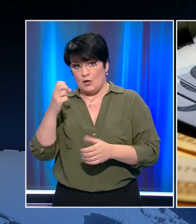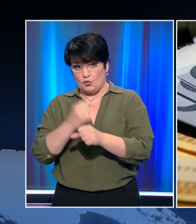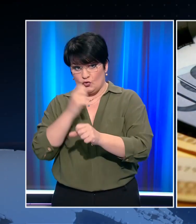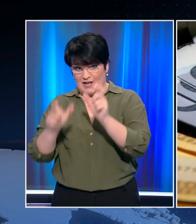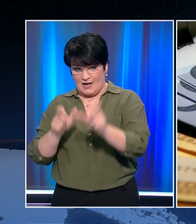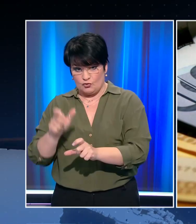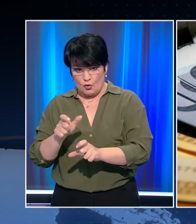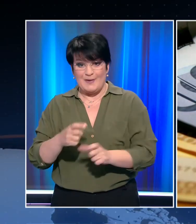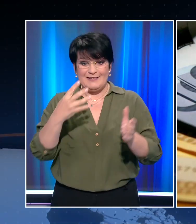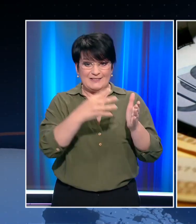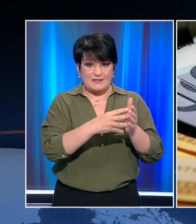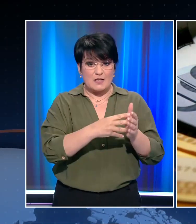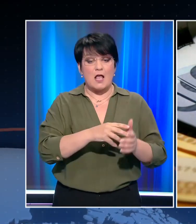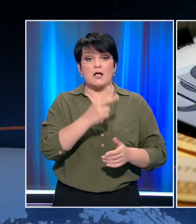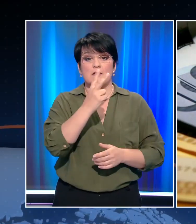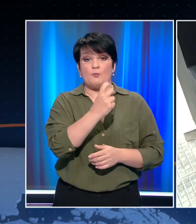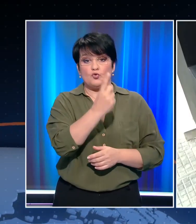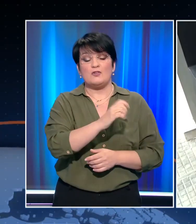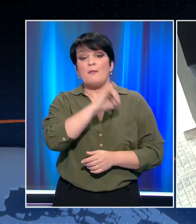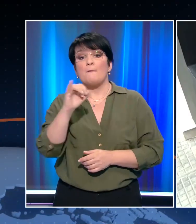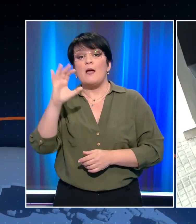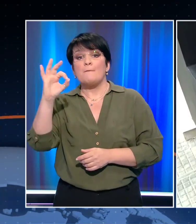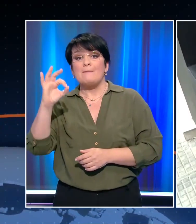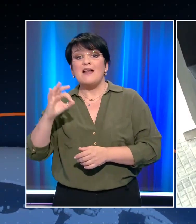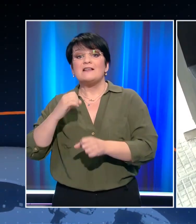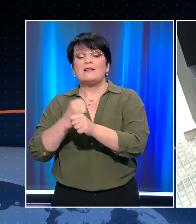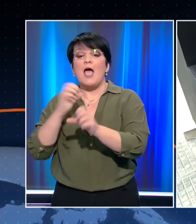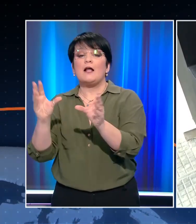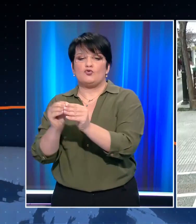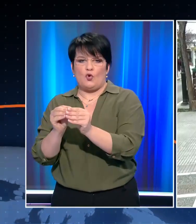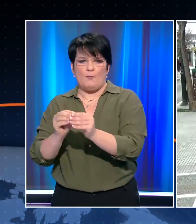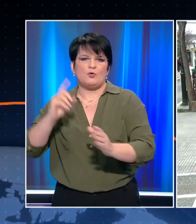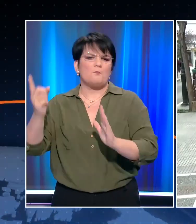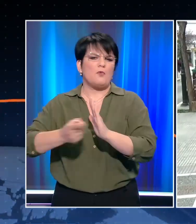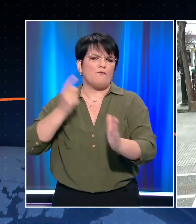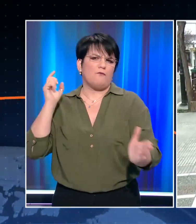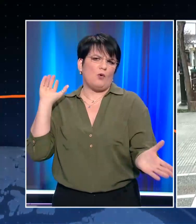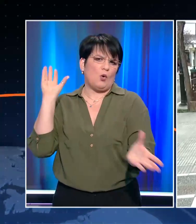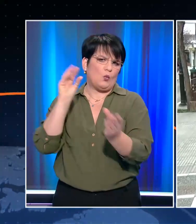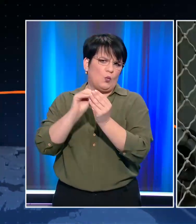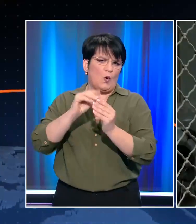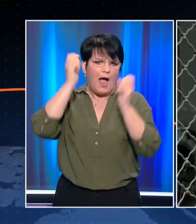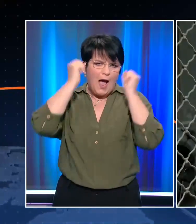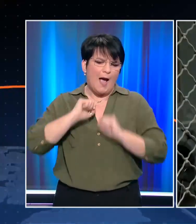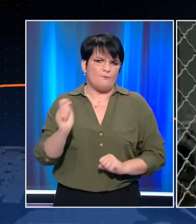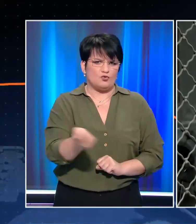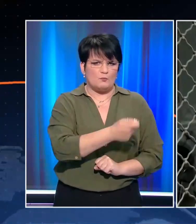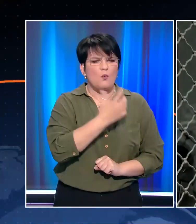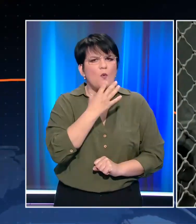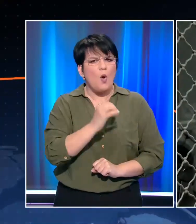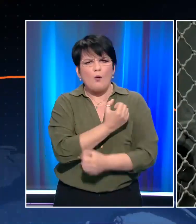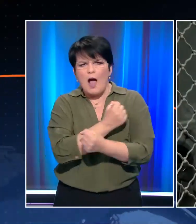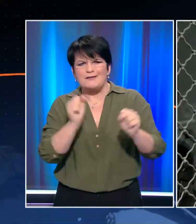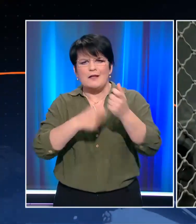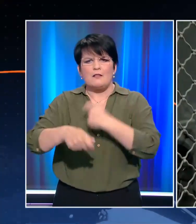και 4.000 ευρώ μέχρι 50 εργαζόμενους. Η έκτακτη εφάπαξ αποζημίωση ήρθε μετά από ένα έντονο παρασκήνιο, όταν αντέδρασαν έντονο οι